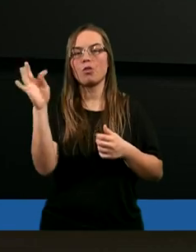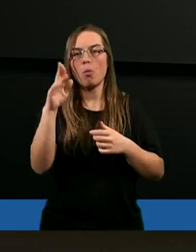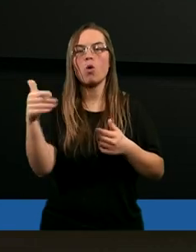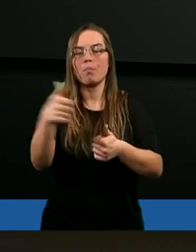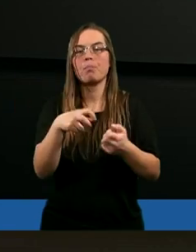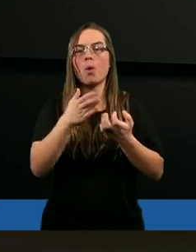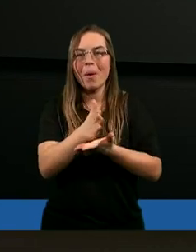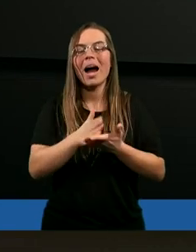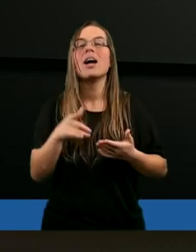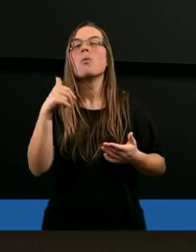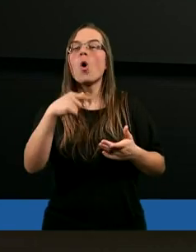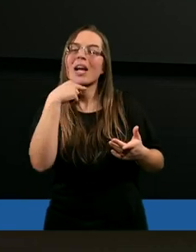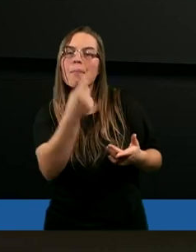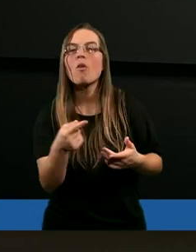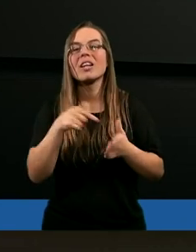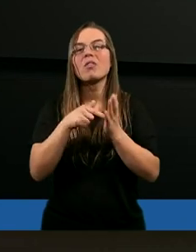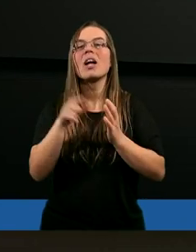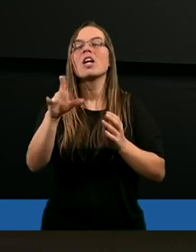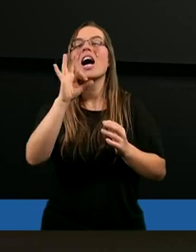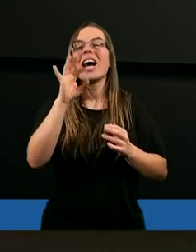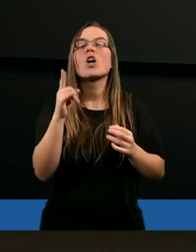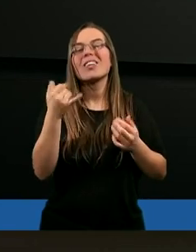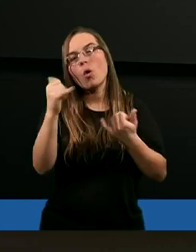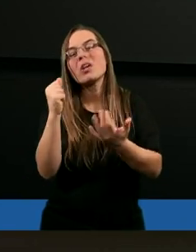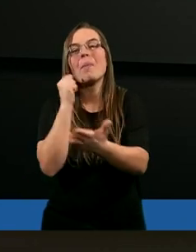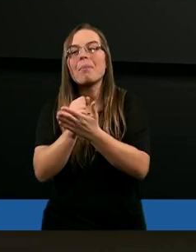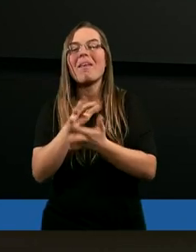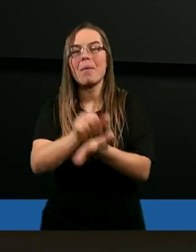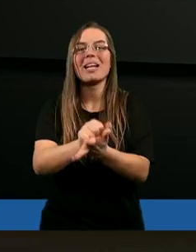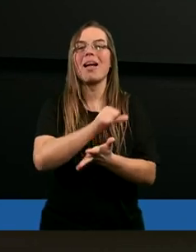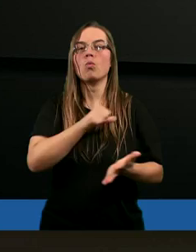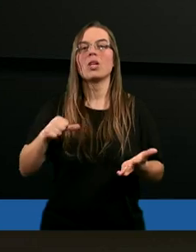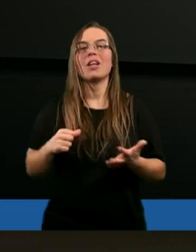powiedzieć, Pan Bóg zajmuje się takimi globalnymi sprawami.